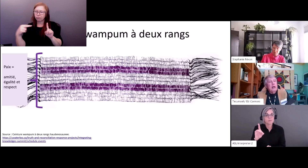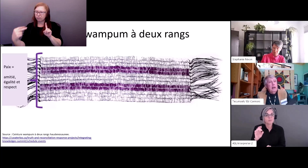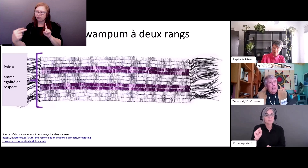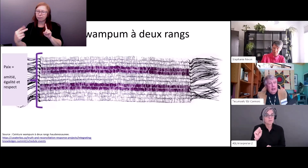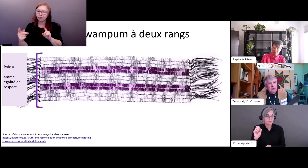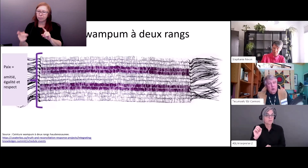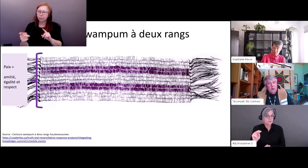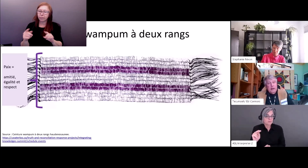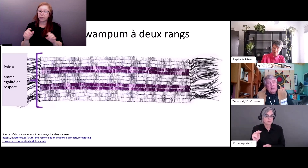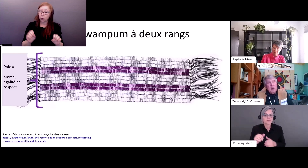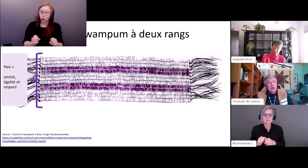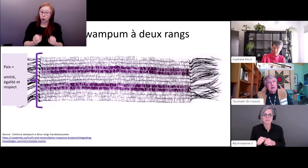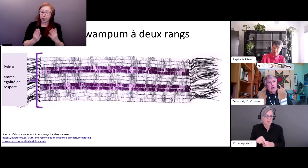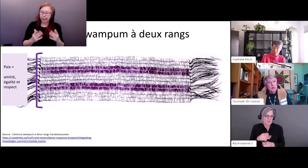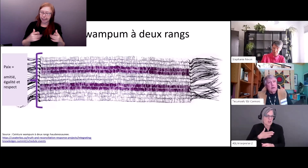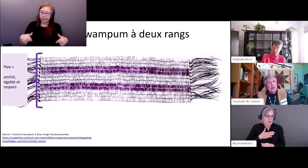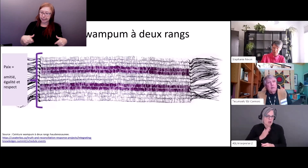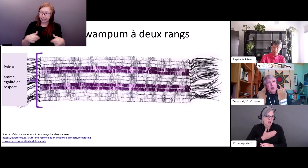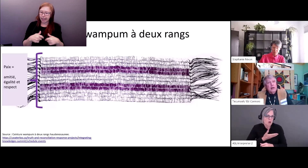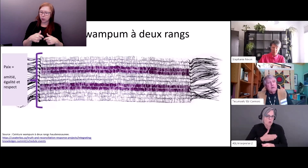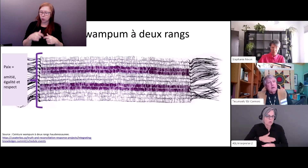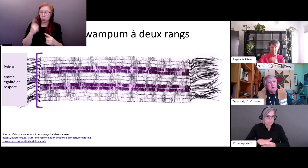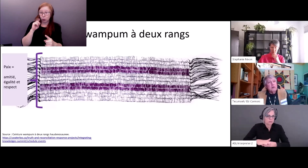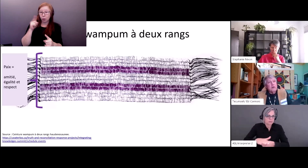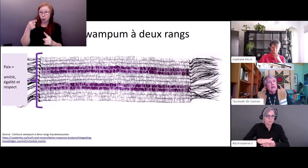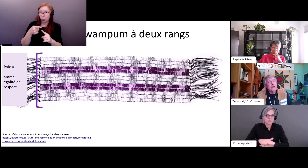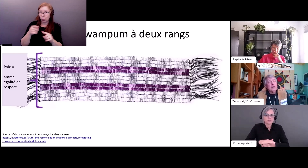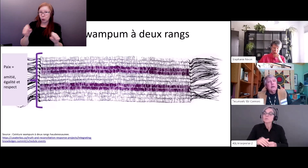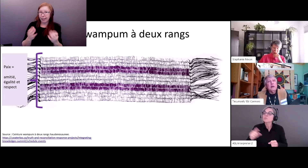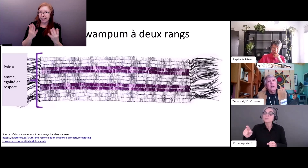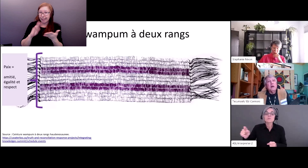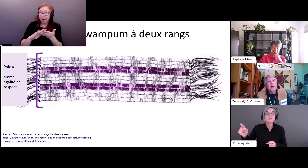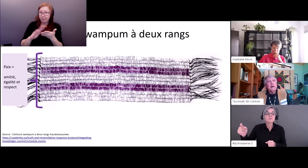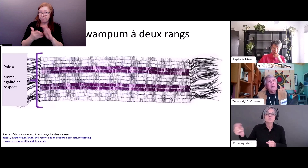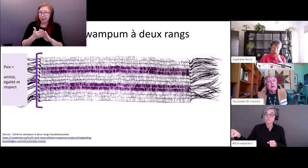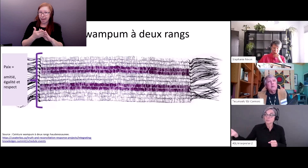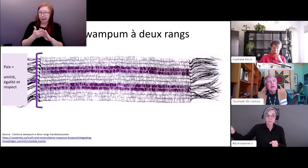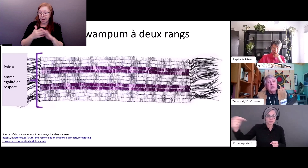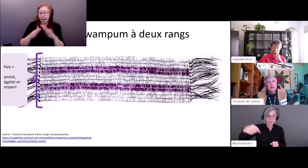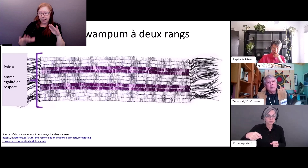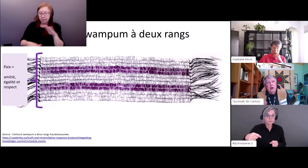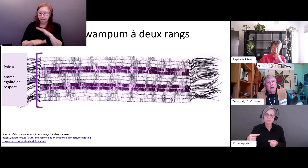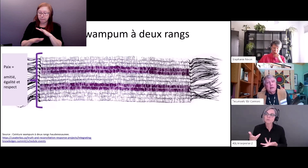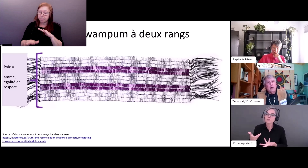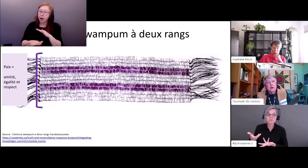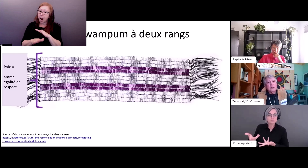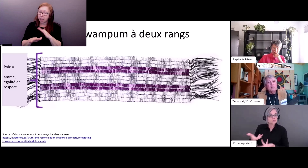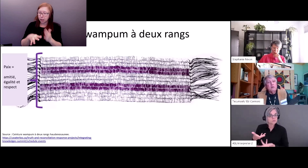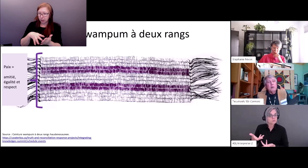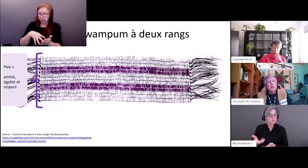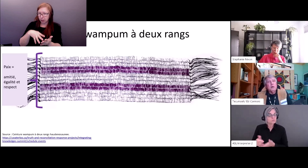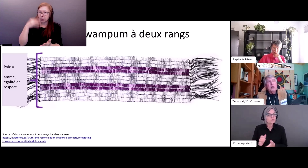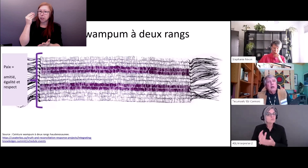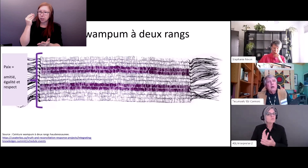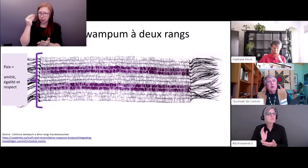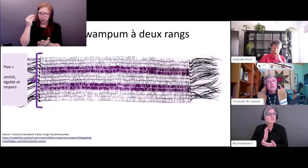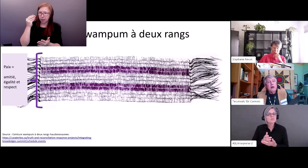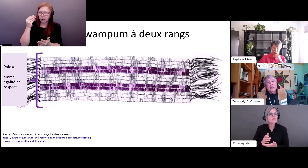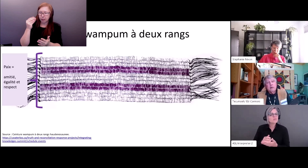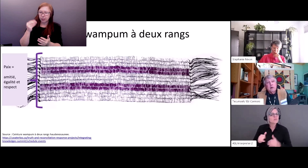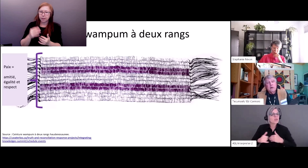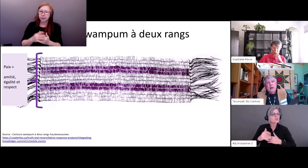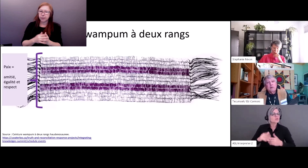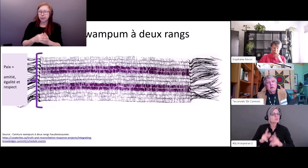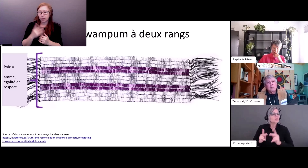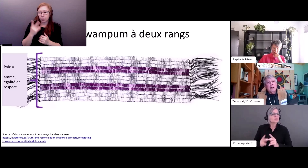dans nos territoires et lorsqu'on est rentrés en contact avec eux nos ancêtres en fait au début avaient vu